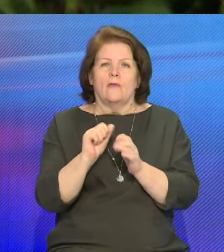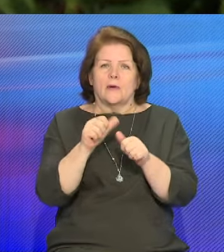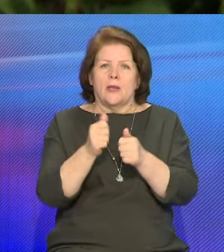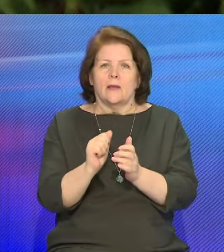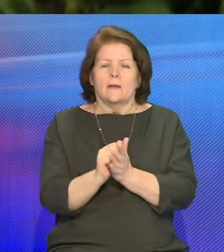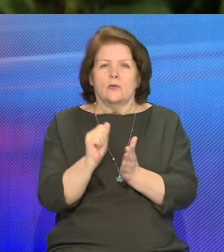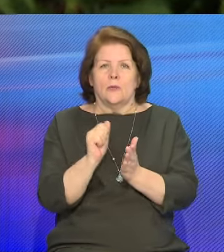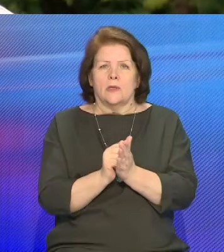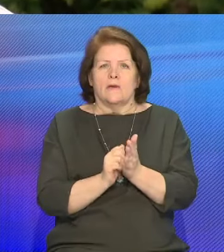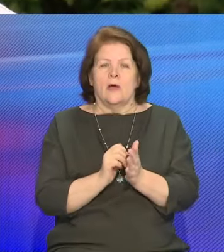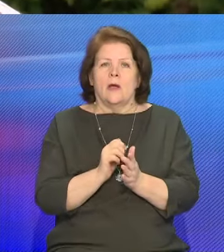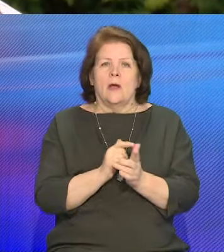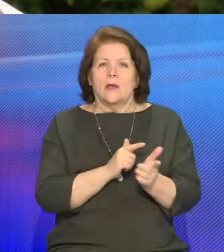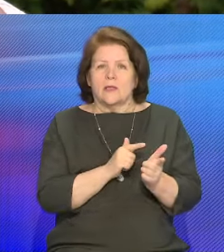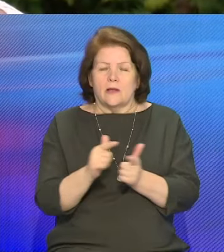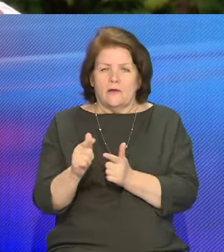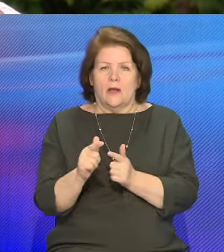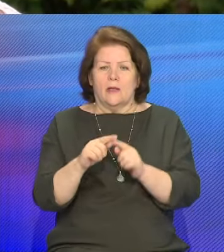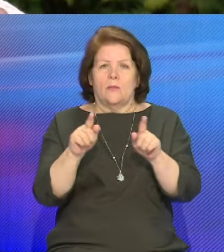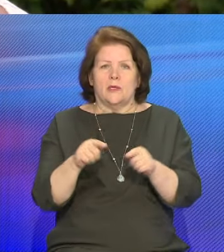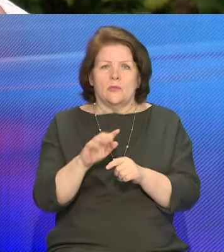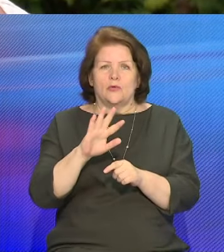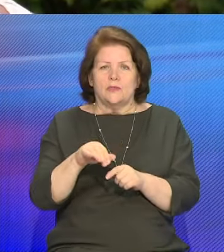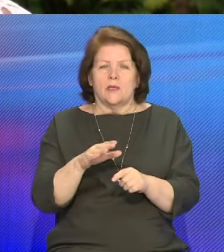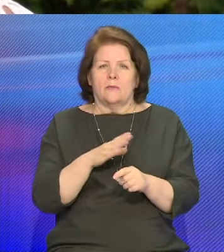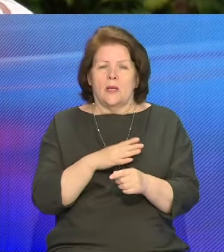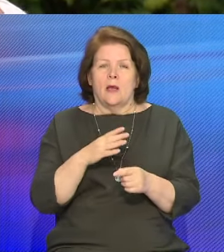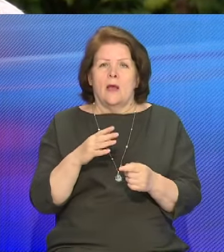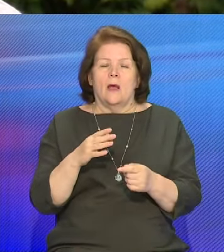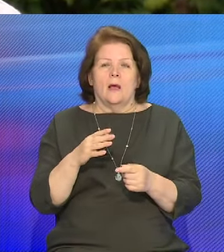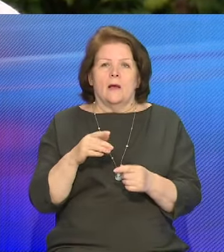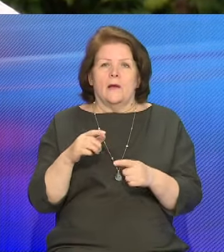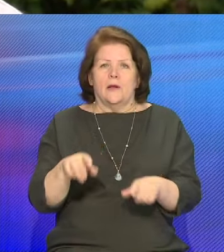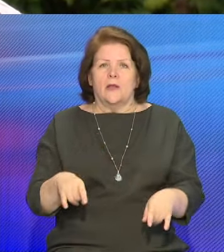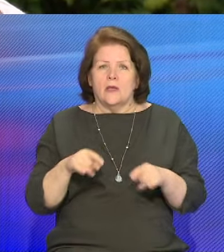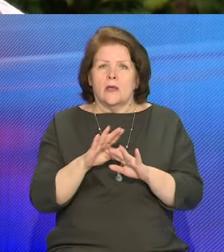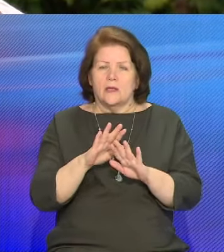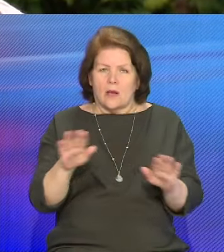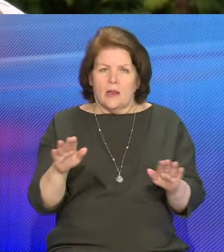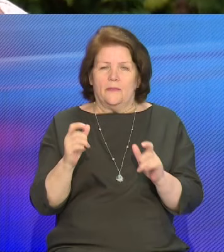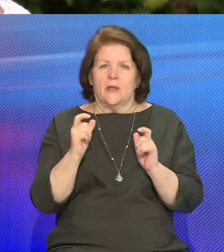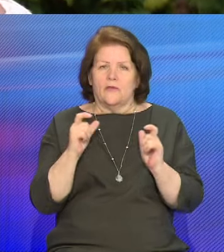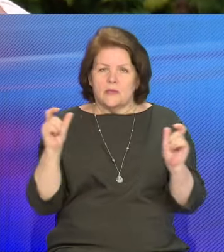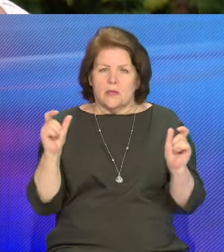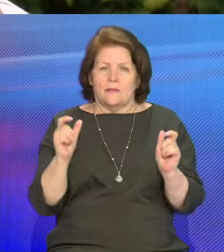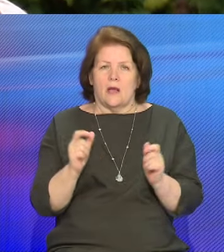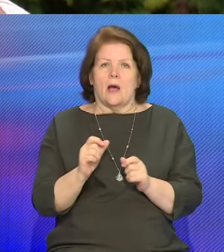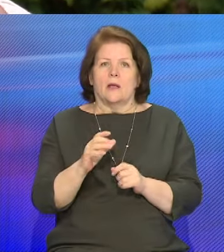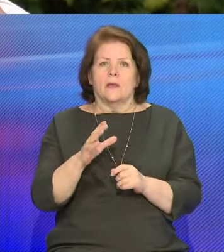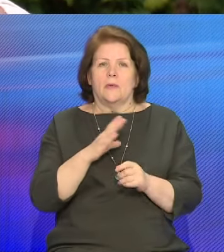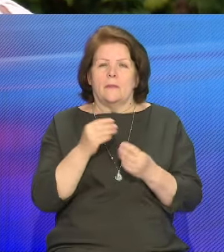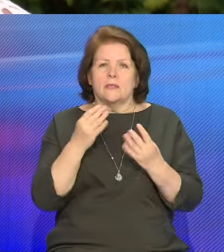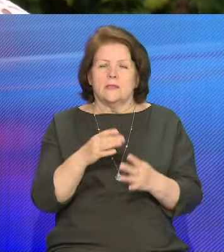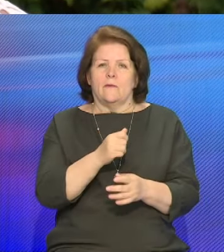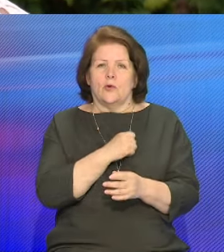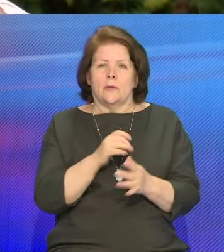изготовление самих плит. Пусть они не были маршалами, пусть они не были большими высокопоставленными офицерами, они внесли свой вклад.